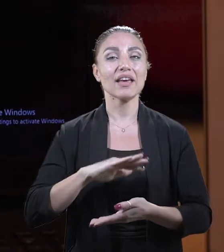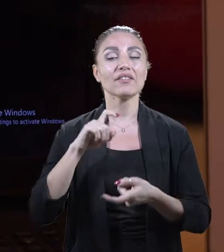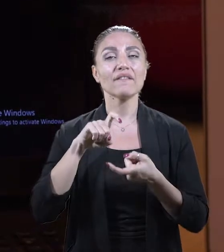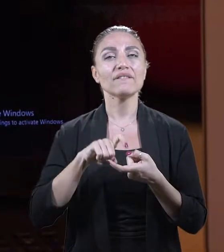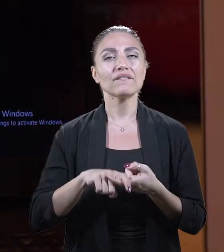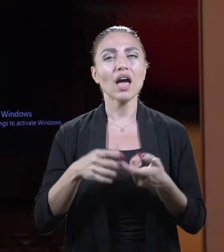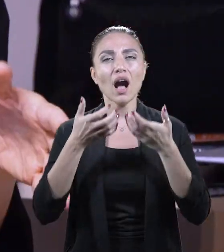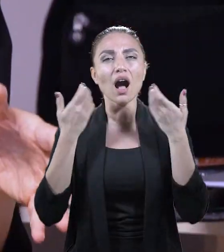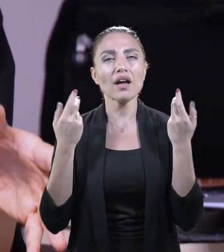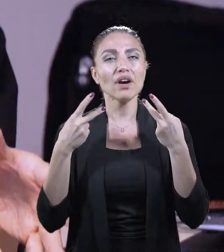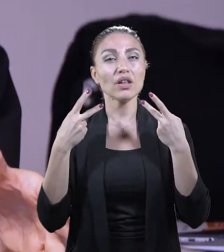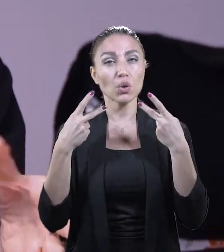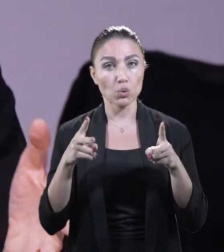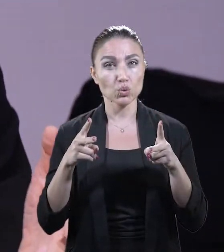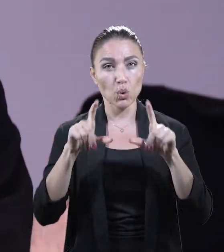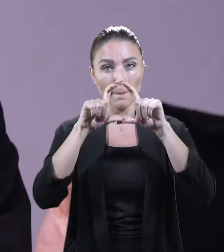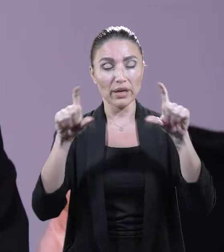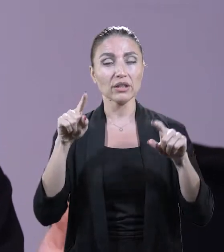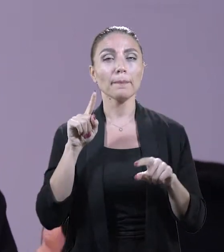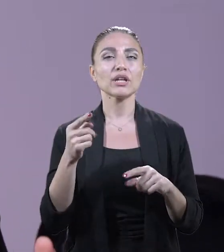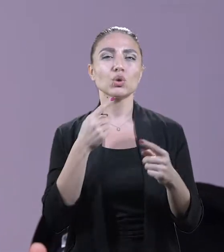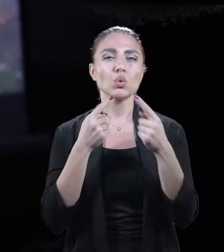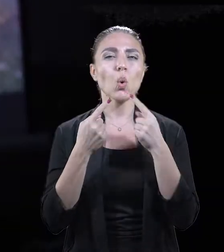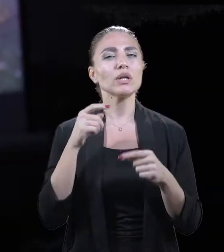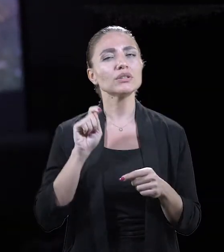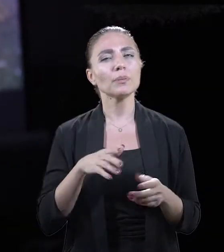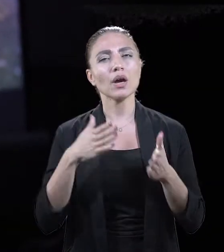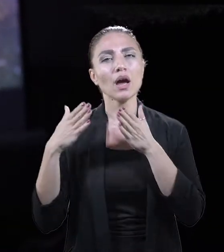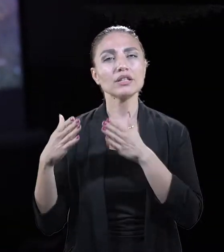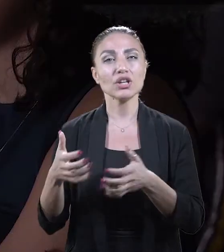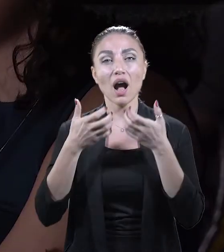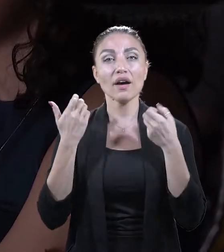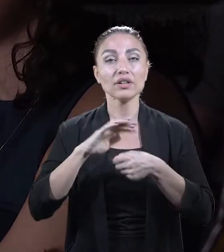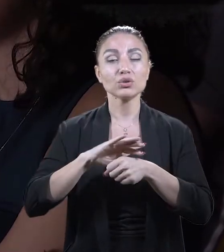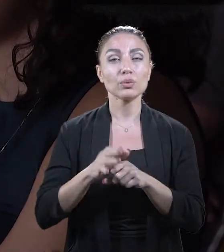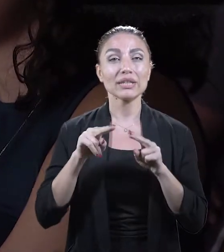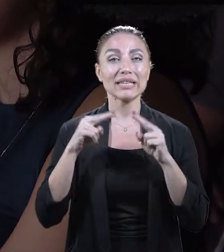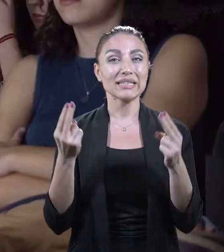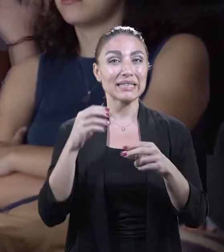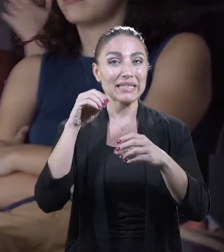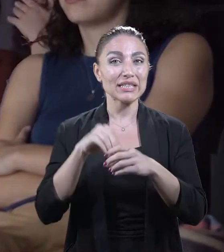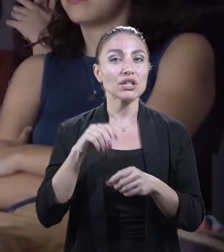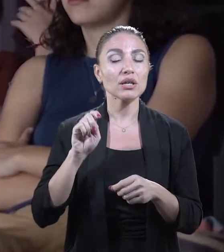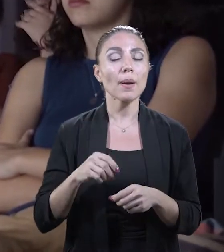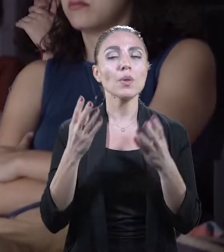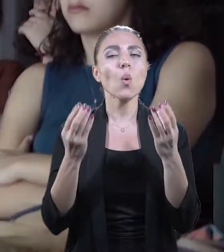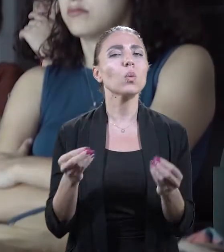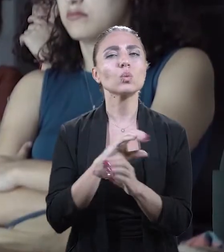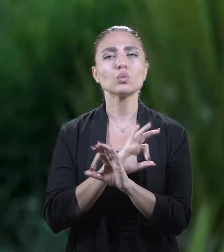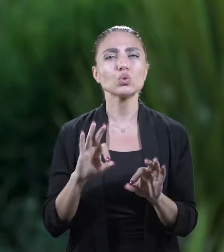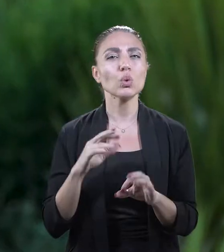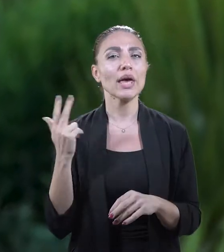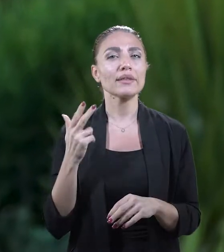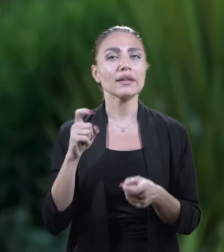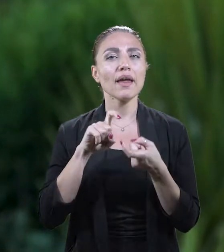özgürlüğü adı altında bir söyleşi gerçekleştirdik. Ayrıca hayvan sömürüsünün gezegenimizin üzerine yarattığı olumsuz etkileri